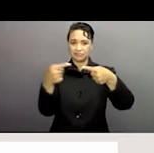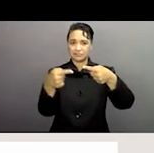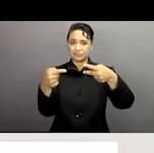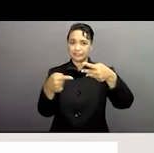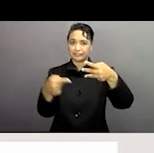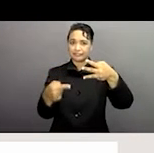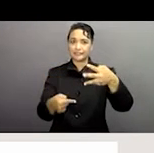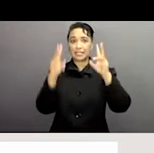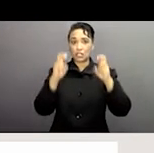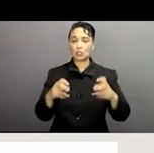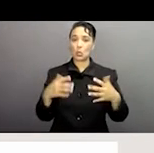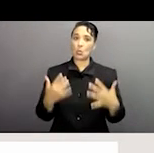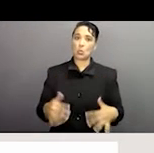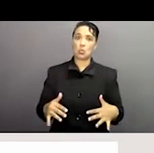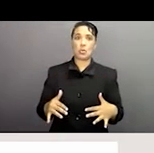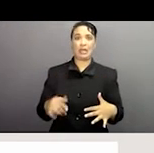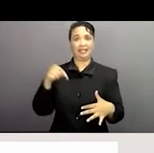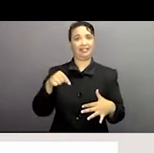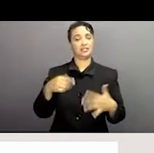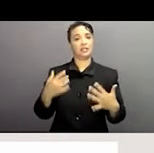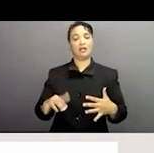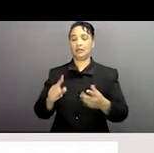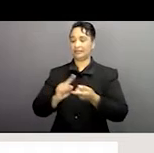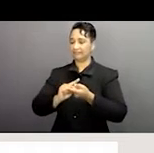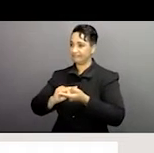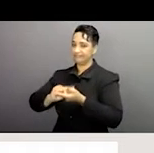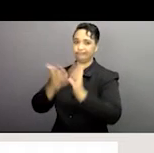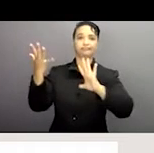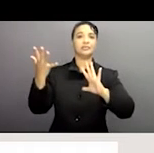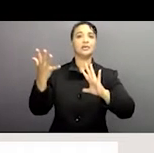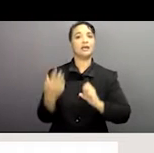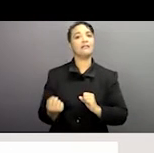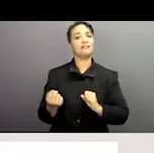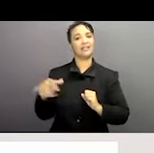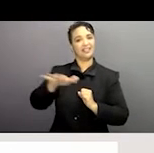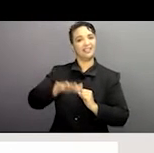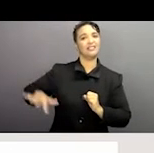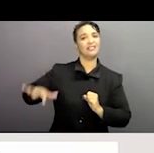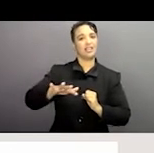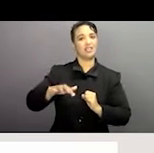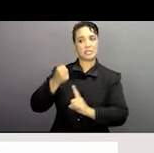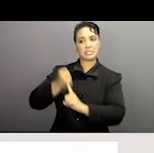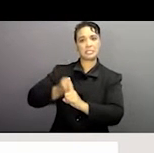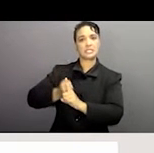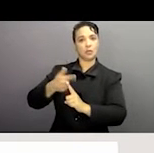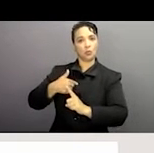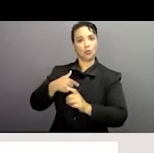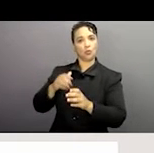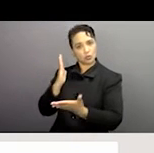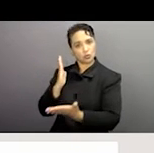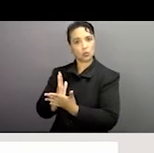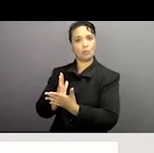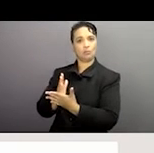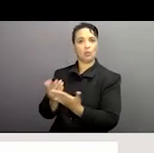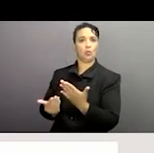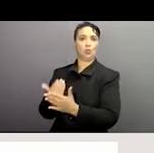ensemble, en fait, de sorte qu'ils ont créé donc un impact fort et agréable pour lutter contre